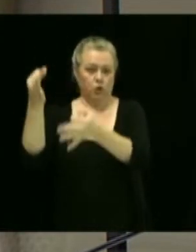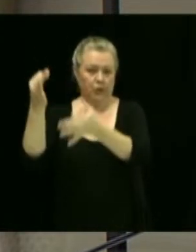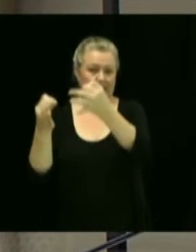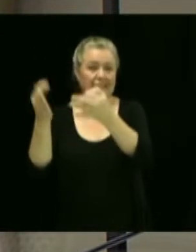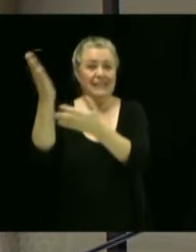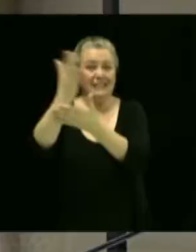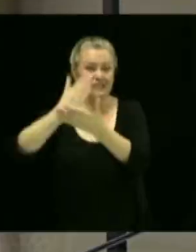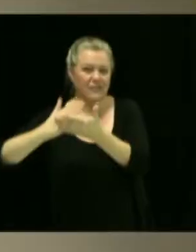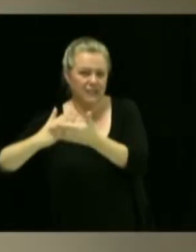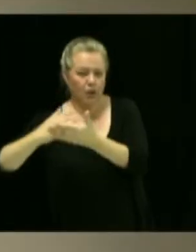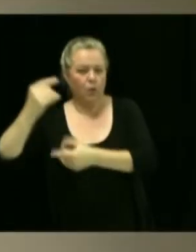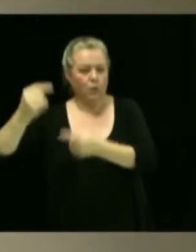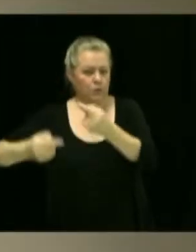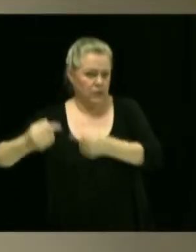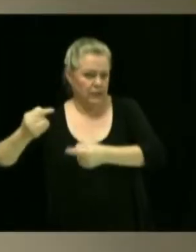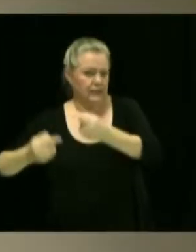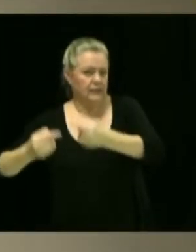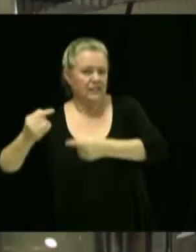municipale.